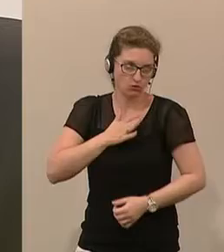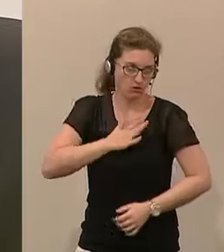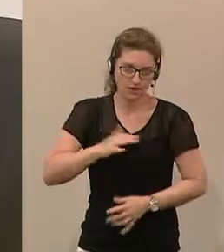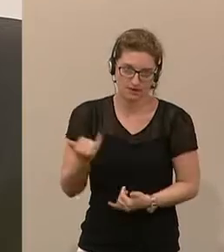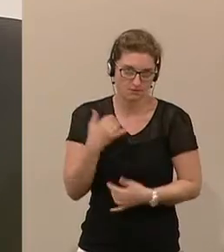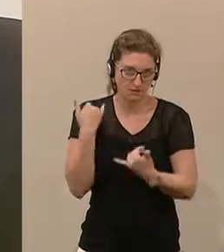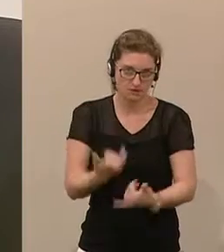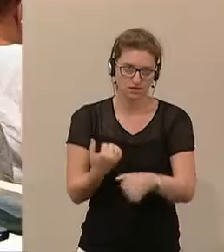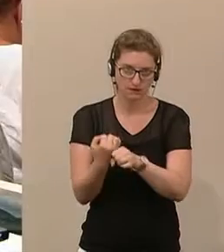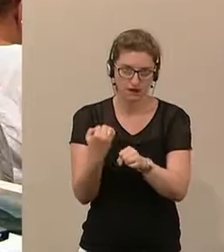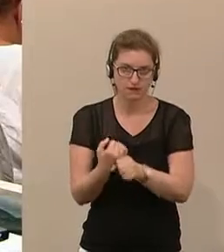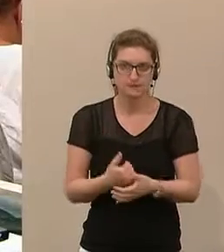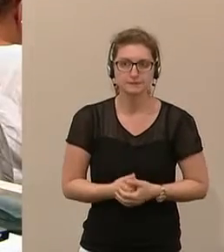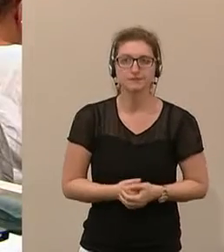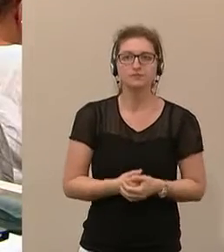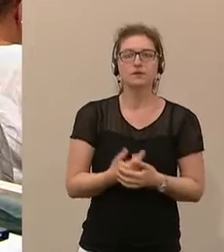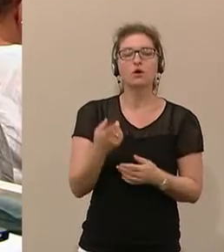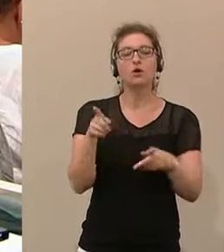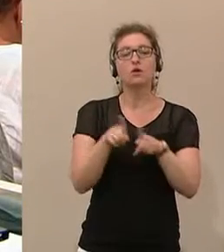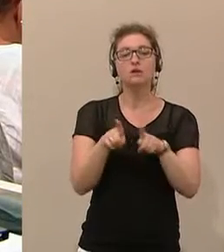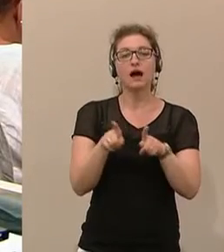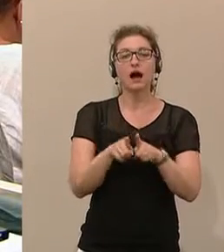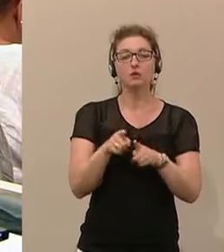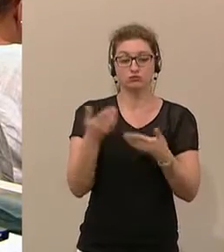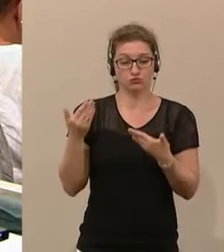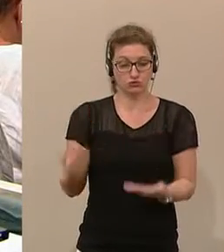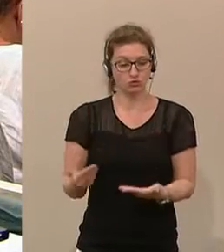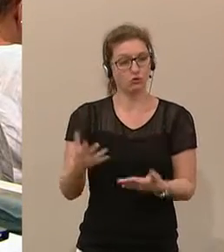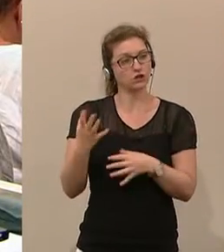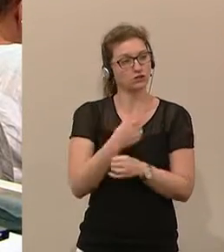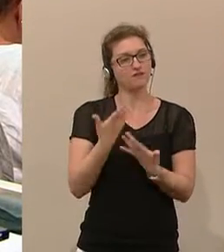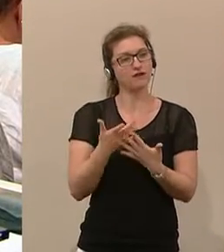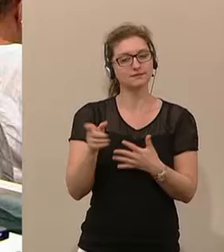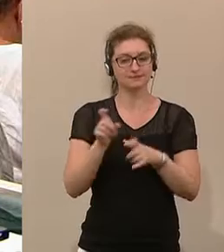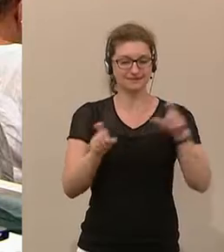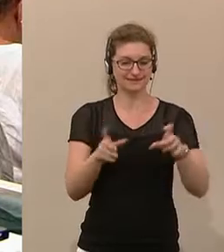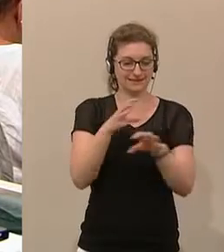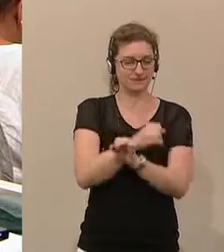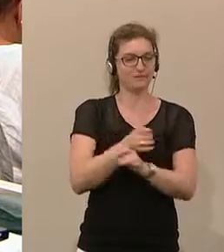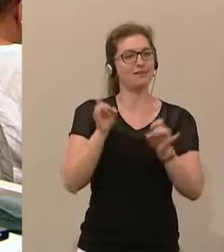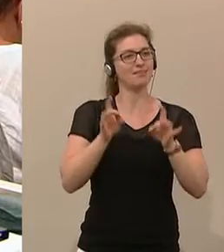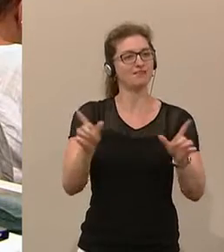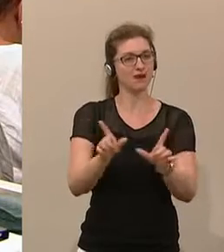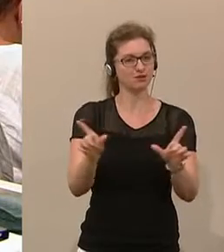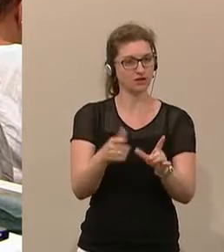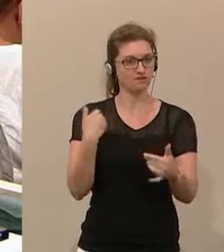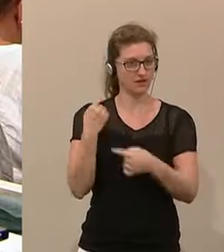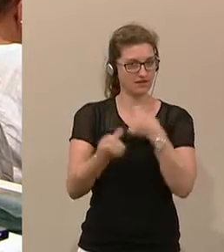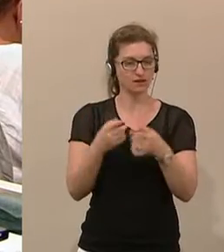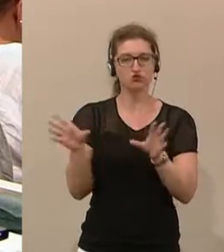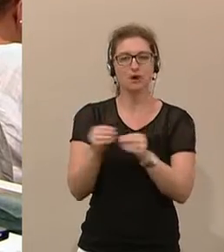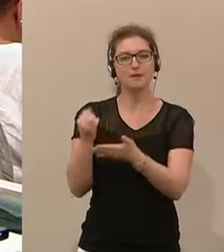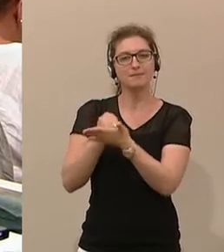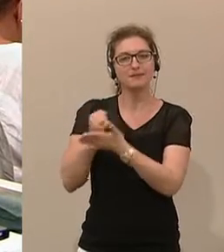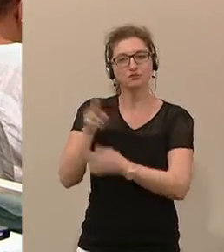taten und haben auf diese Weise eine interdisziplinäre Lehrveranstaltung entwickelt mit der Medizin